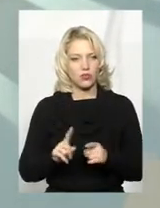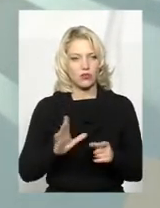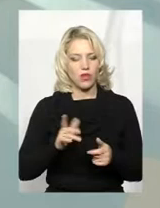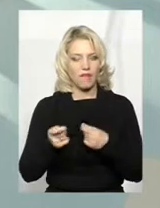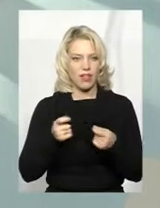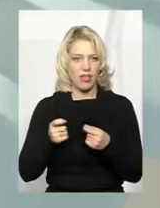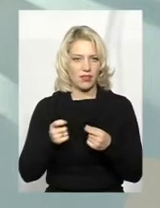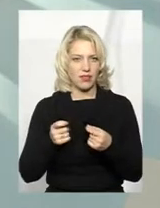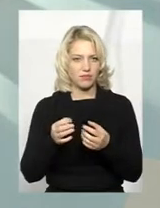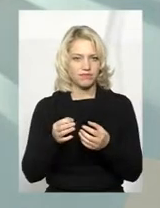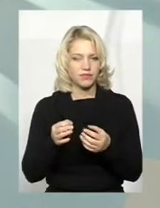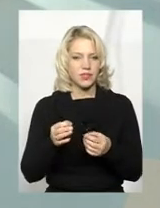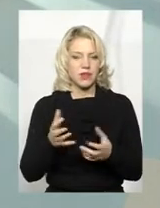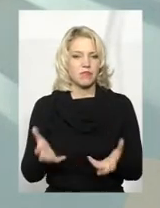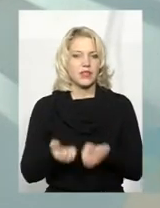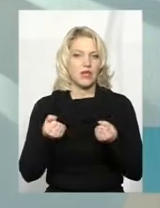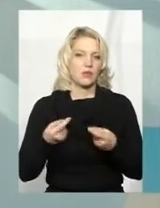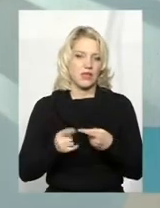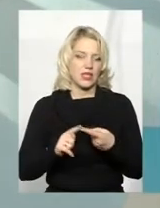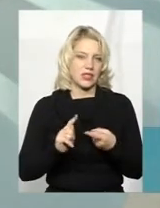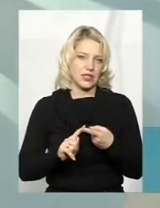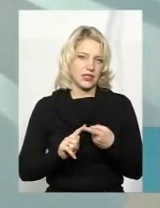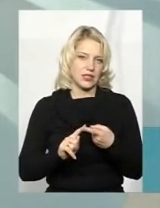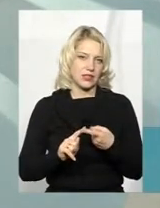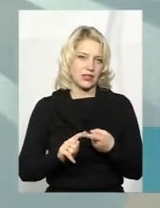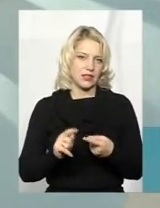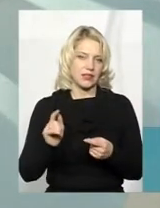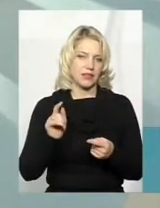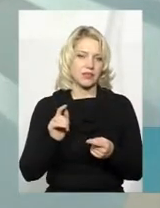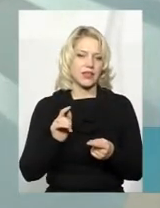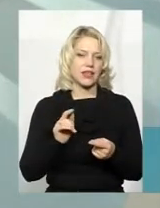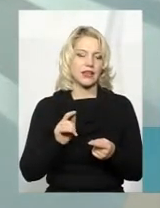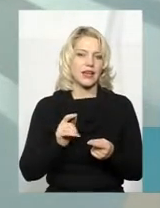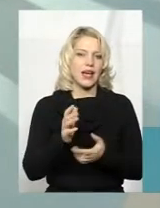щоб вони підтримували цей ресурс, хоча б, як мій, інформаційно.